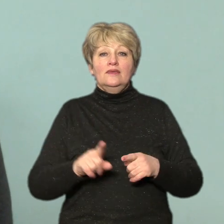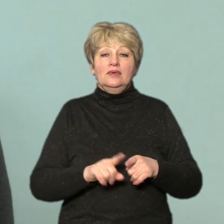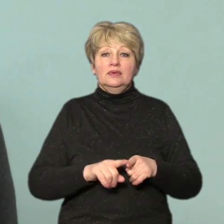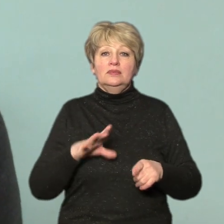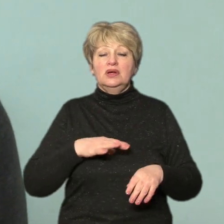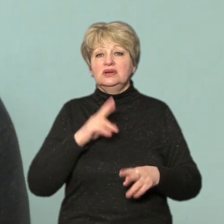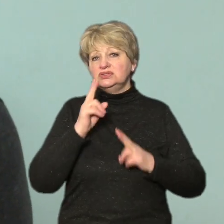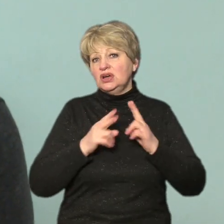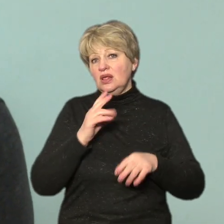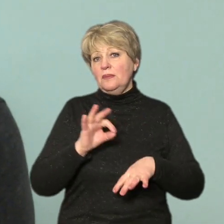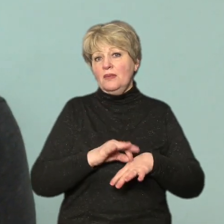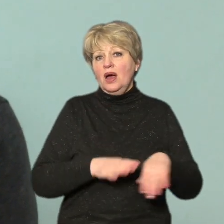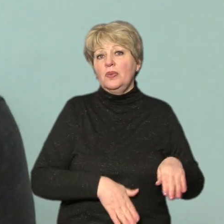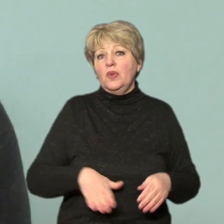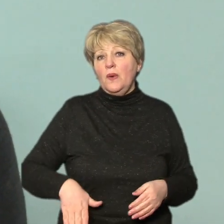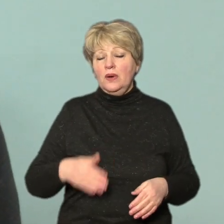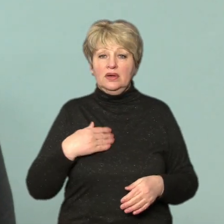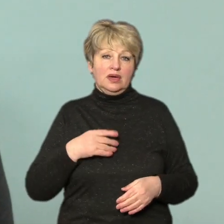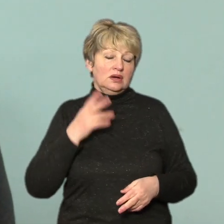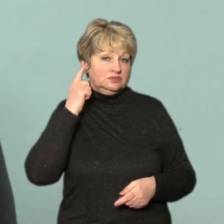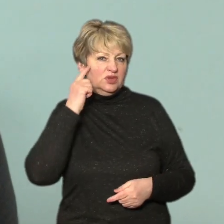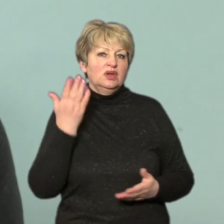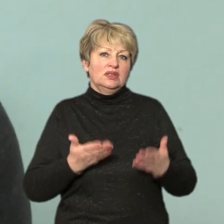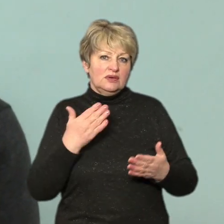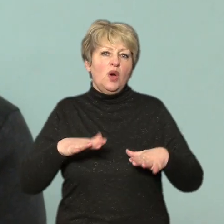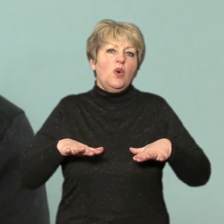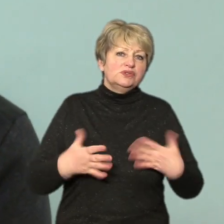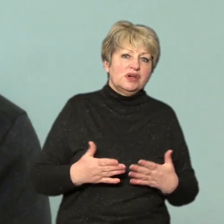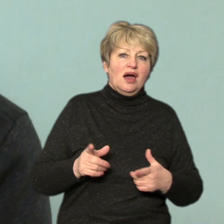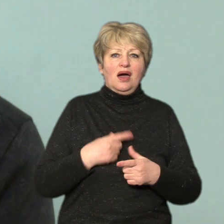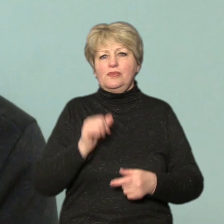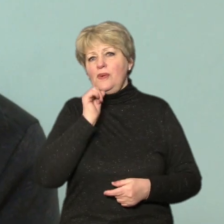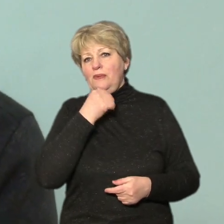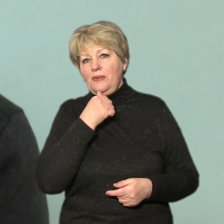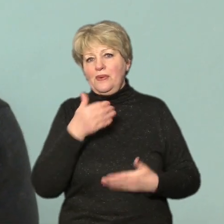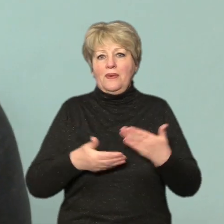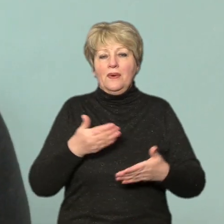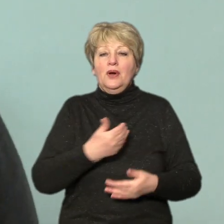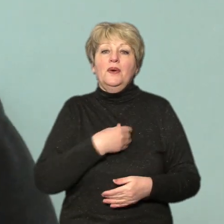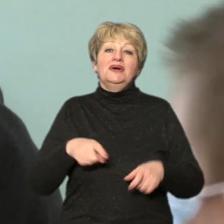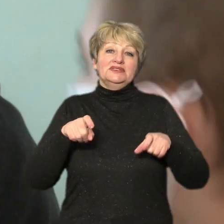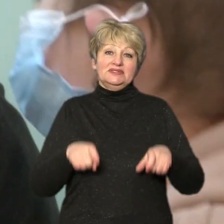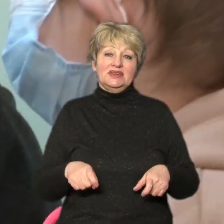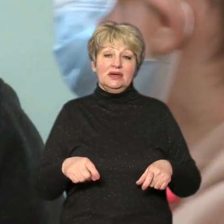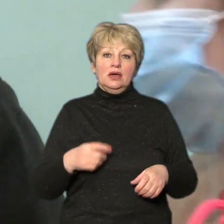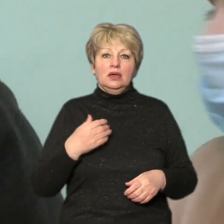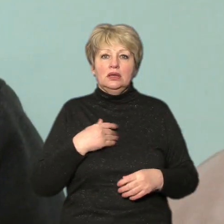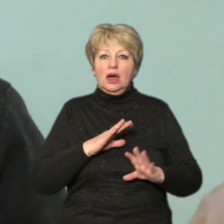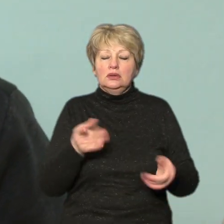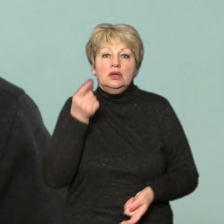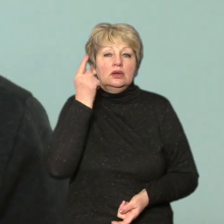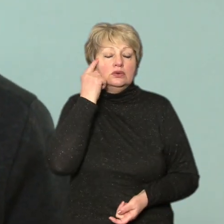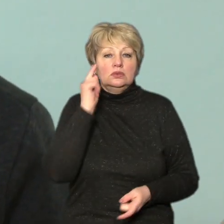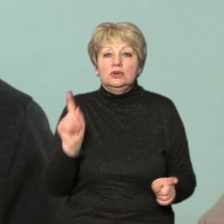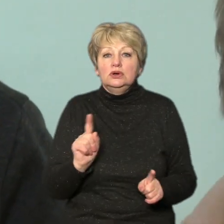ногах. Я думала, що, можливо, вона просто втомилася йти або не хоче йти, хоче десь сісти посидіть. Ну, я навіть не могла припустити думки, що в неї